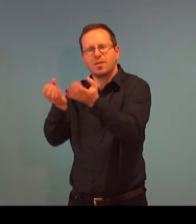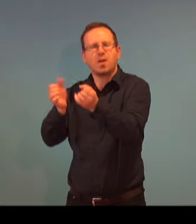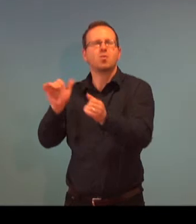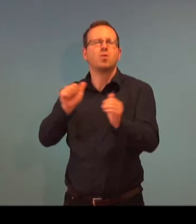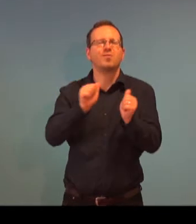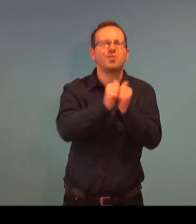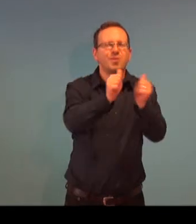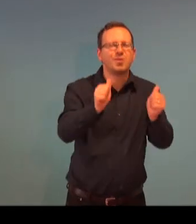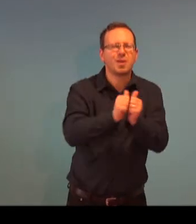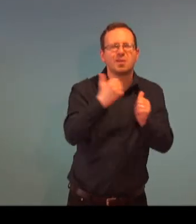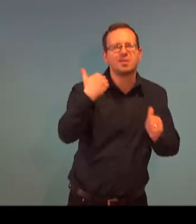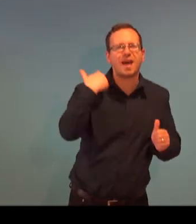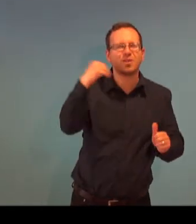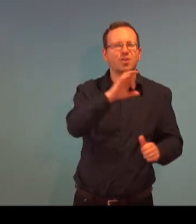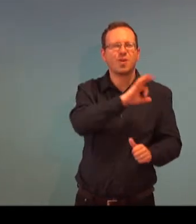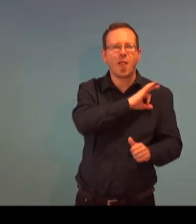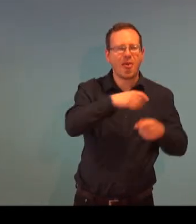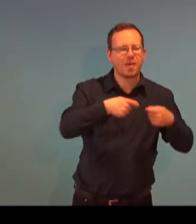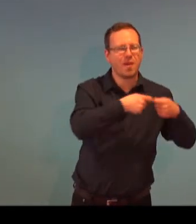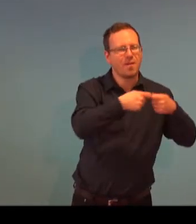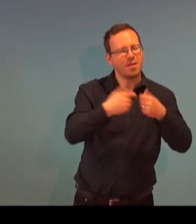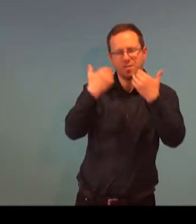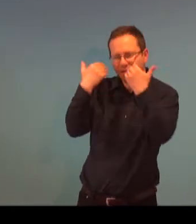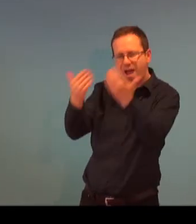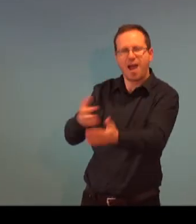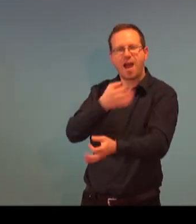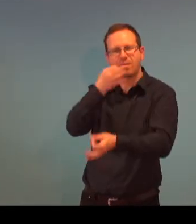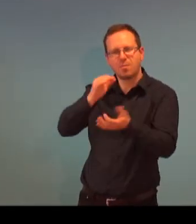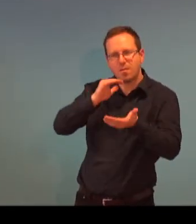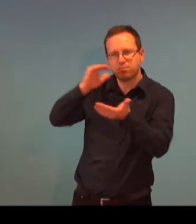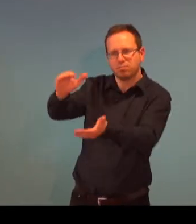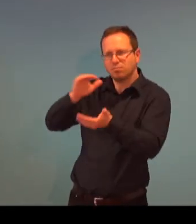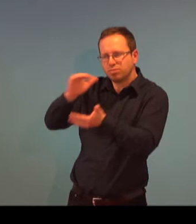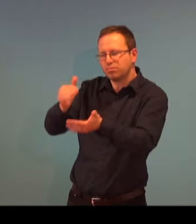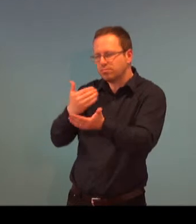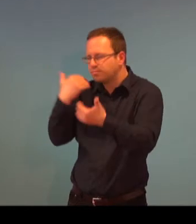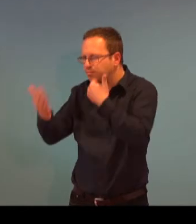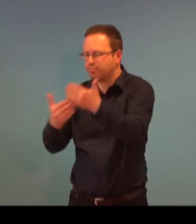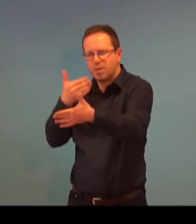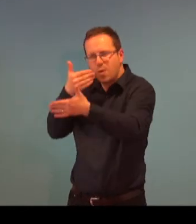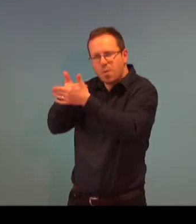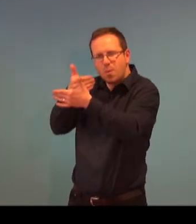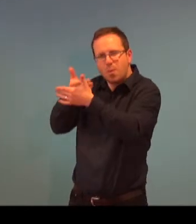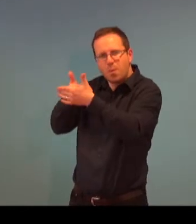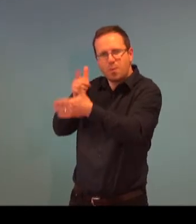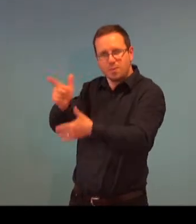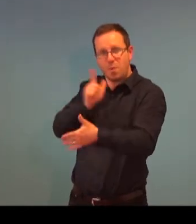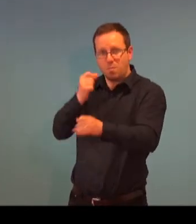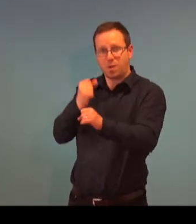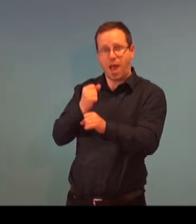interního vzdělávání a mentoringu, kdy už starší kolegové a zkušenější zase